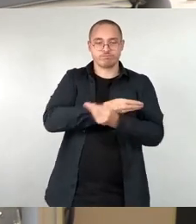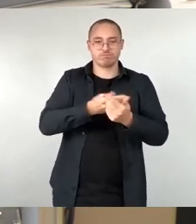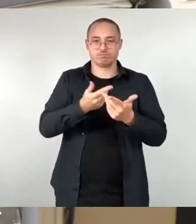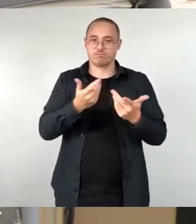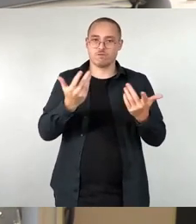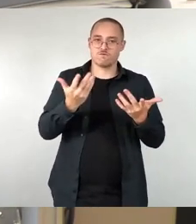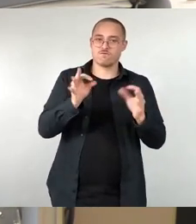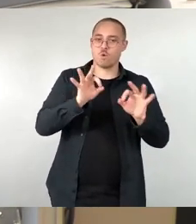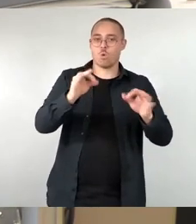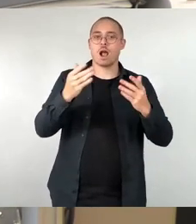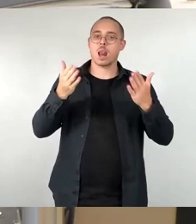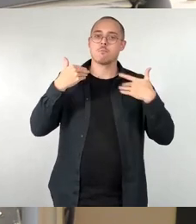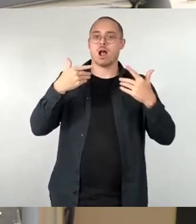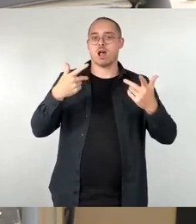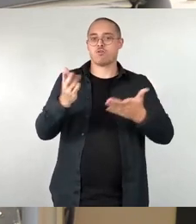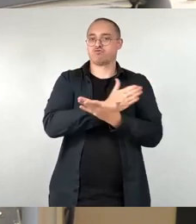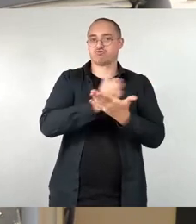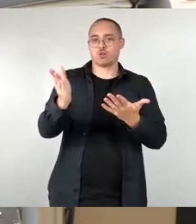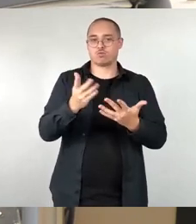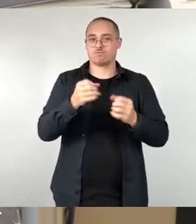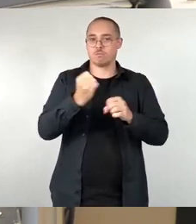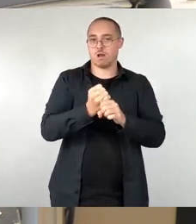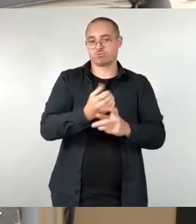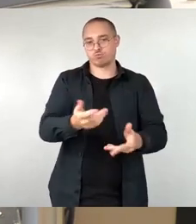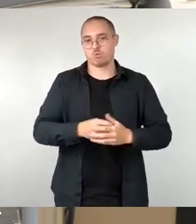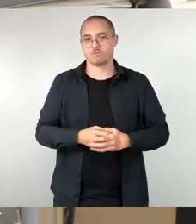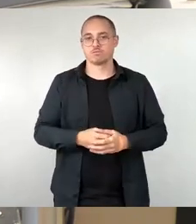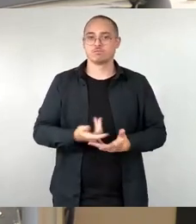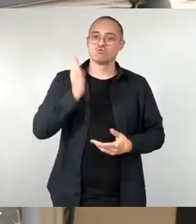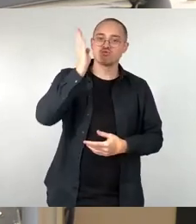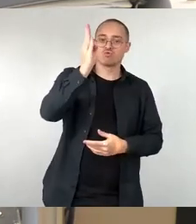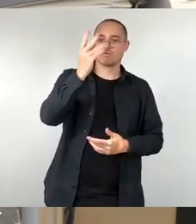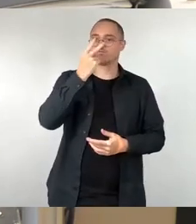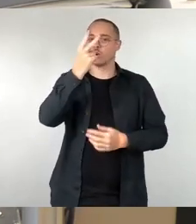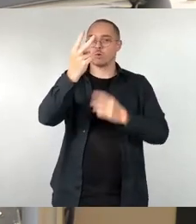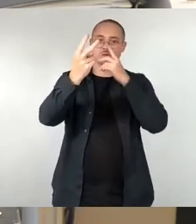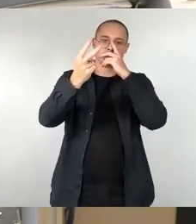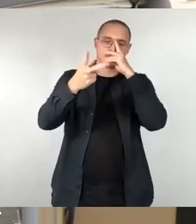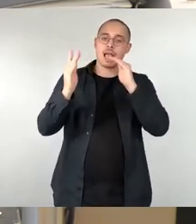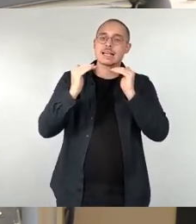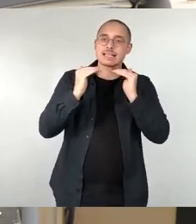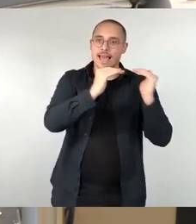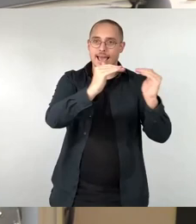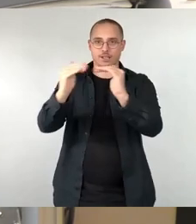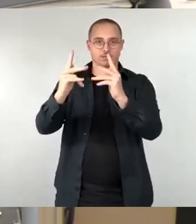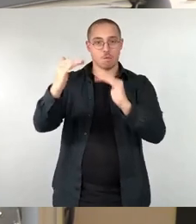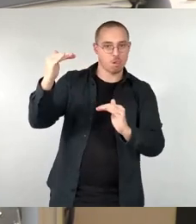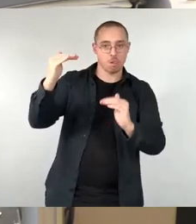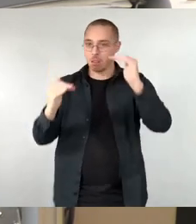Klimaschutzes, im Sinne der Zukunft und damit auch hin zu einer gerechten Ausgestaltung der Stadtpolitik getroffen werden.